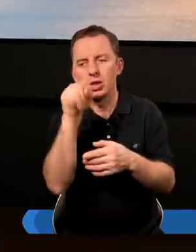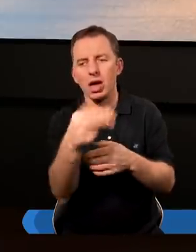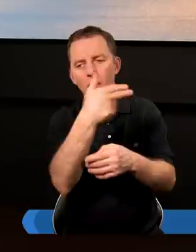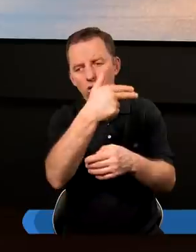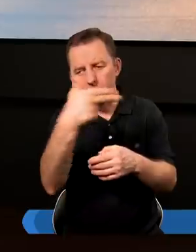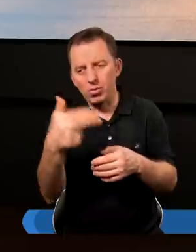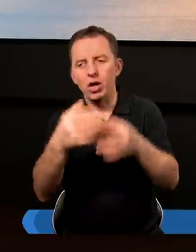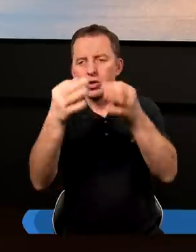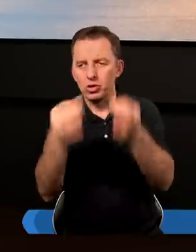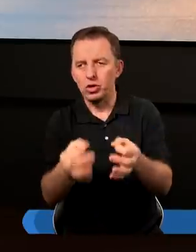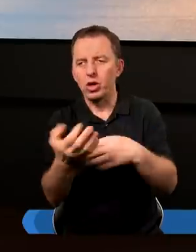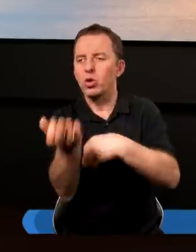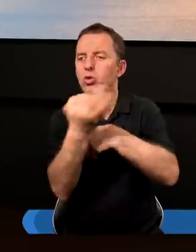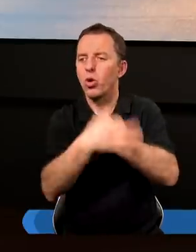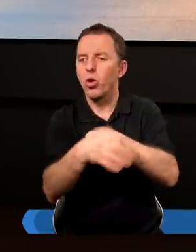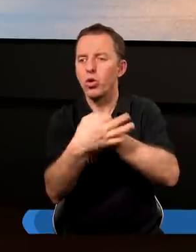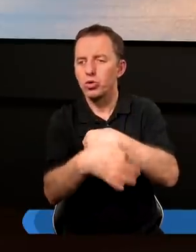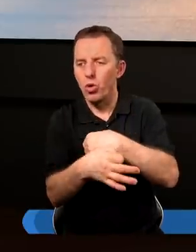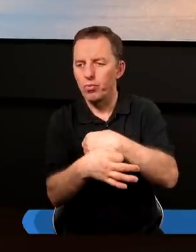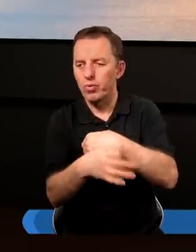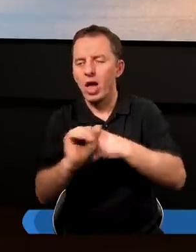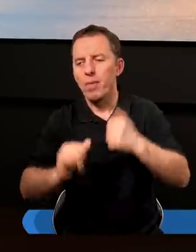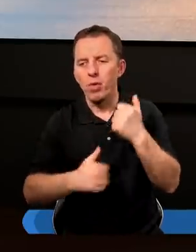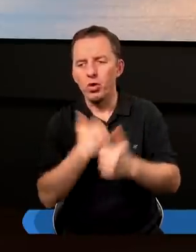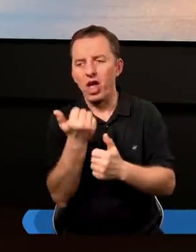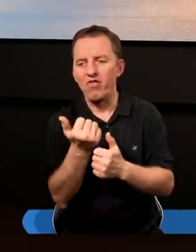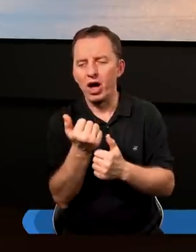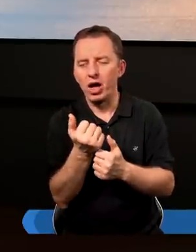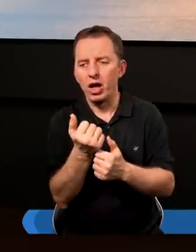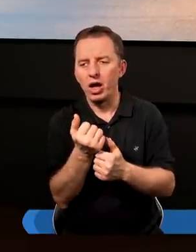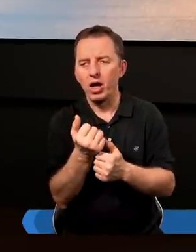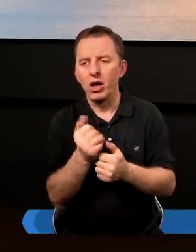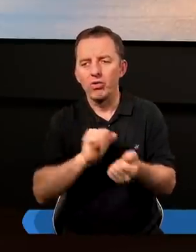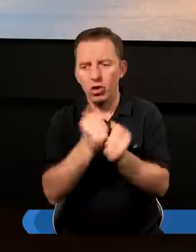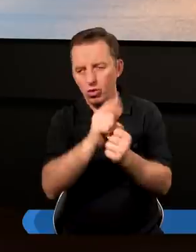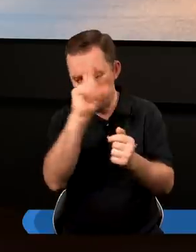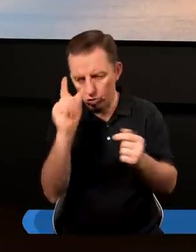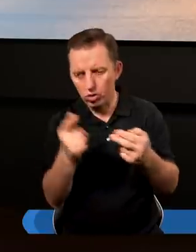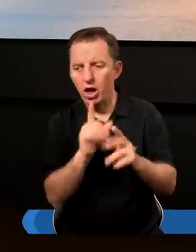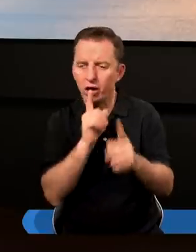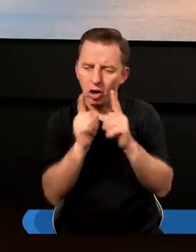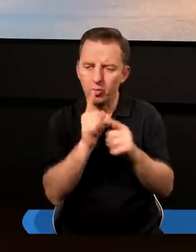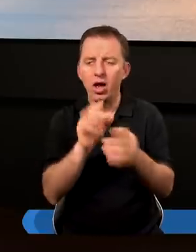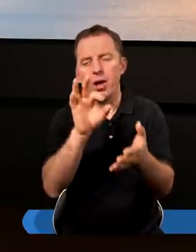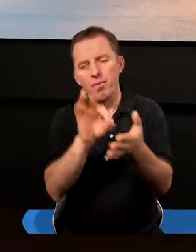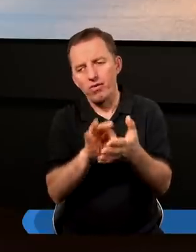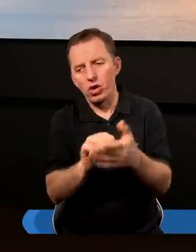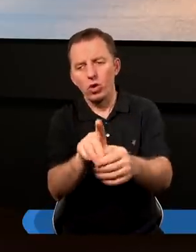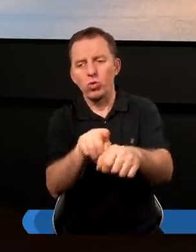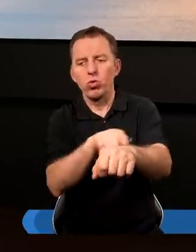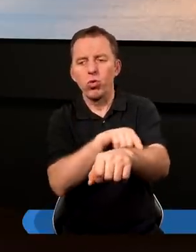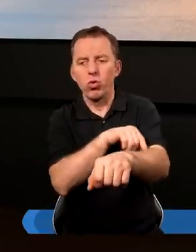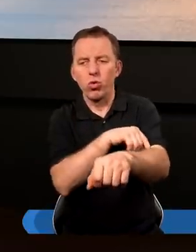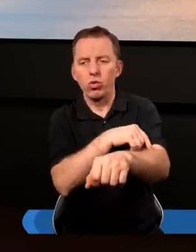tematu dzisiejszego studium, ponieważ w konkluzji rozmowy z pewnością o wiele